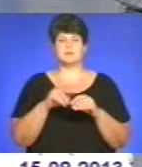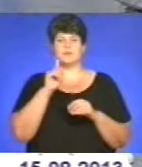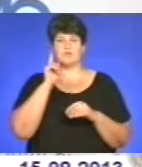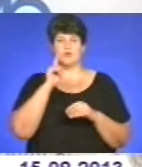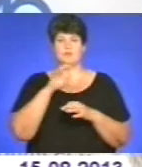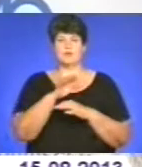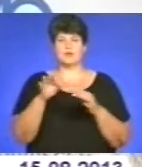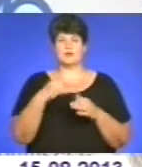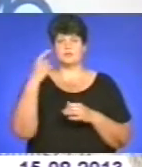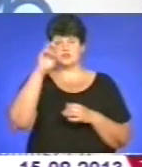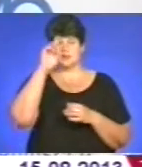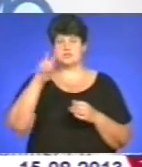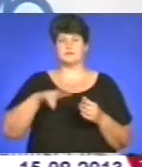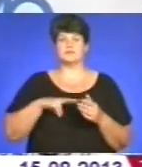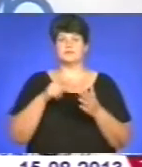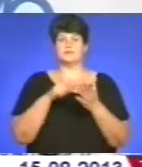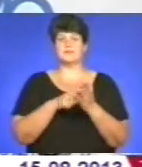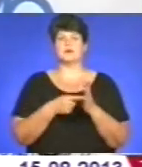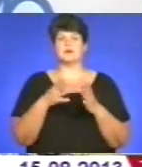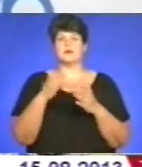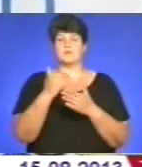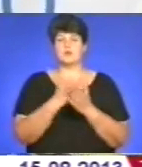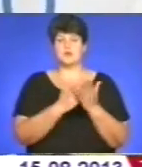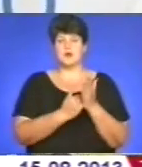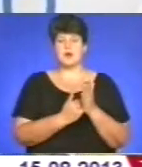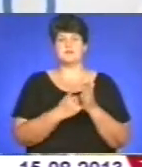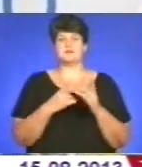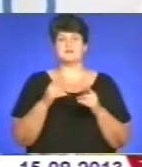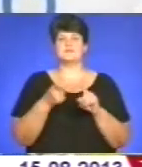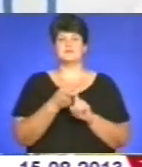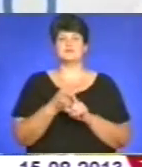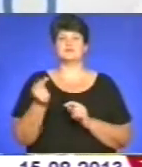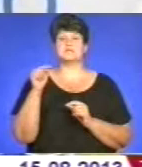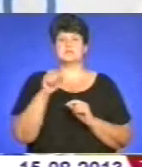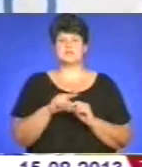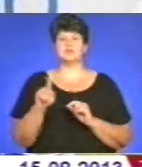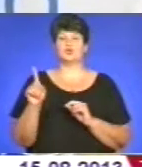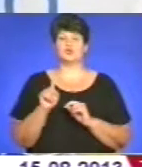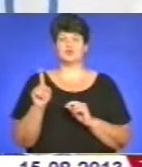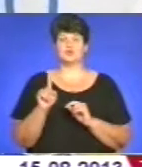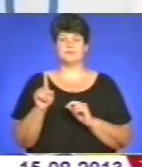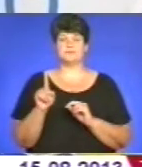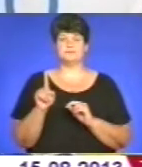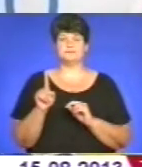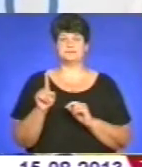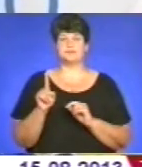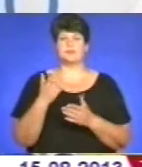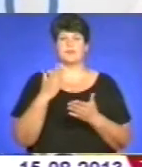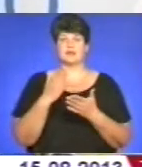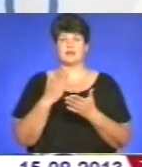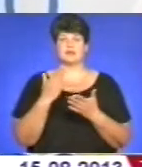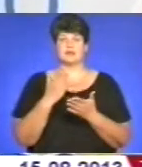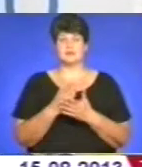обласної державної цільової програми з протидії і торгівлі людьми, але в зв'язку з тим, що не йде засідання